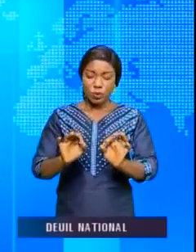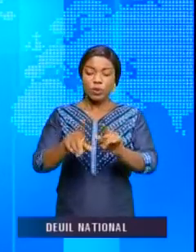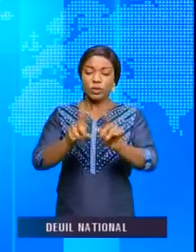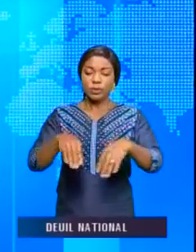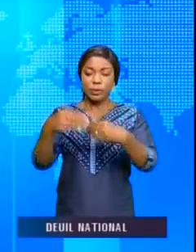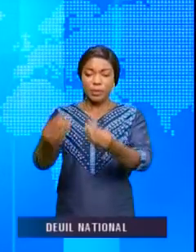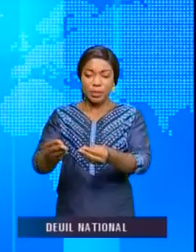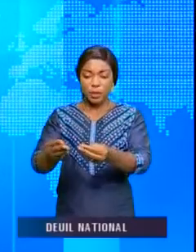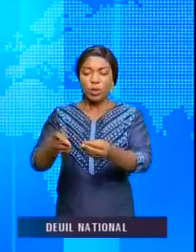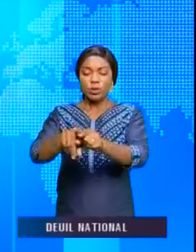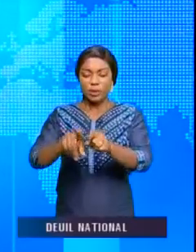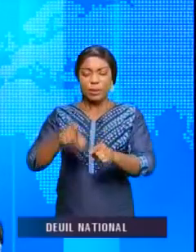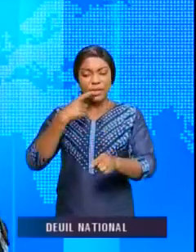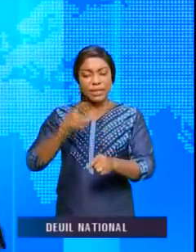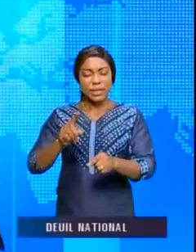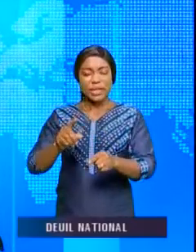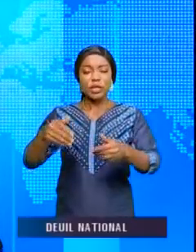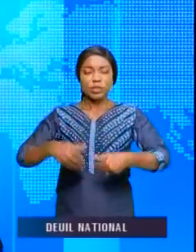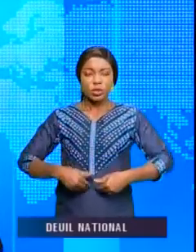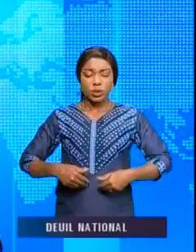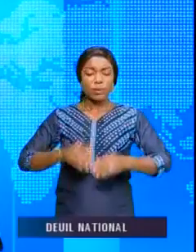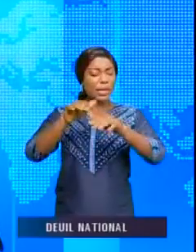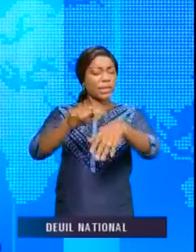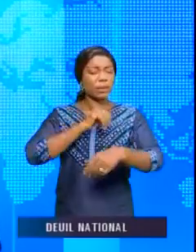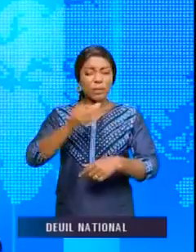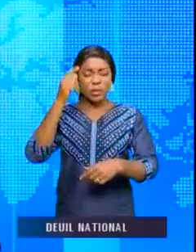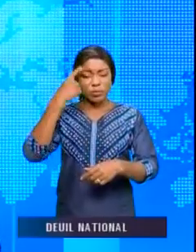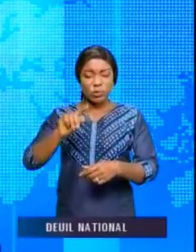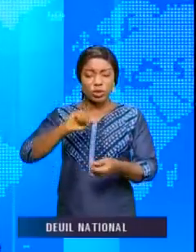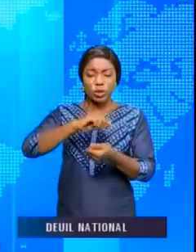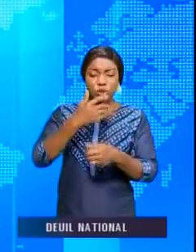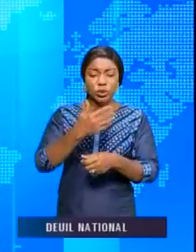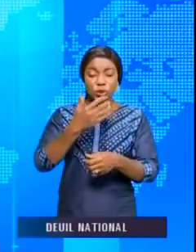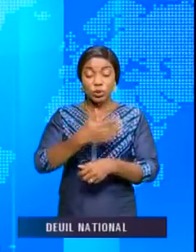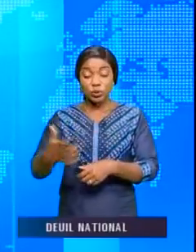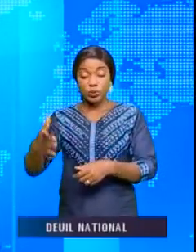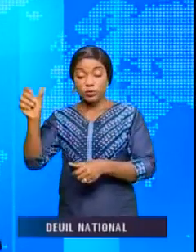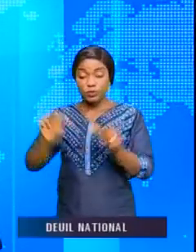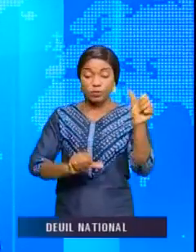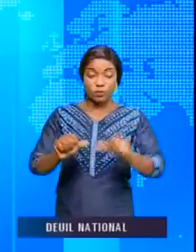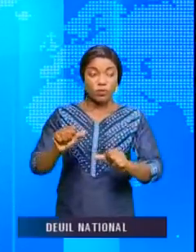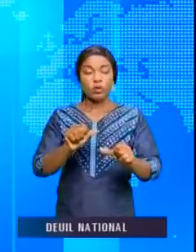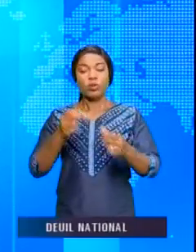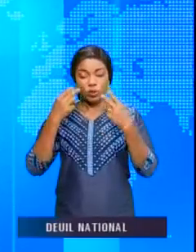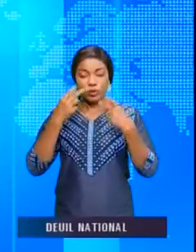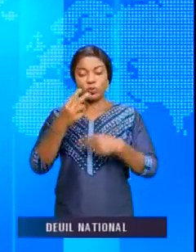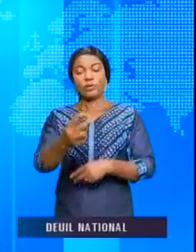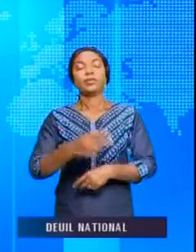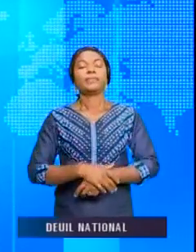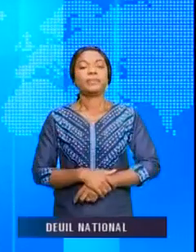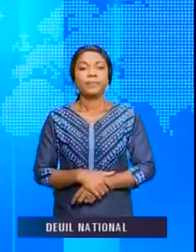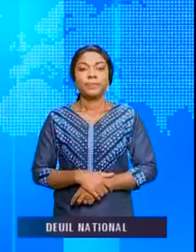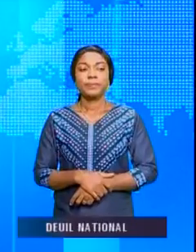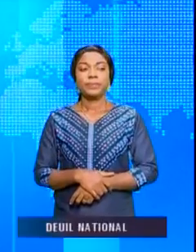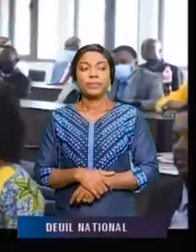de ne pas s'engager dans des courses partisanes en contradiction avec la loi. C'est un reportage signé par la RTNC et Loi là-bas.